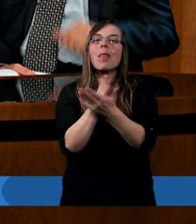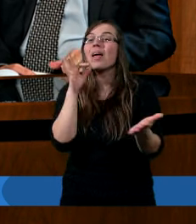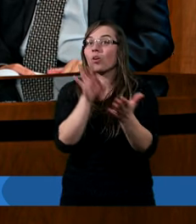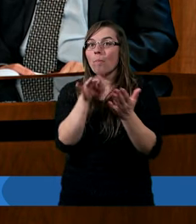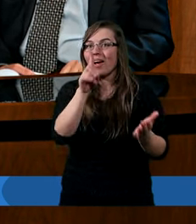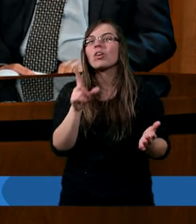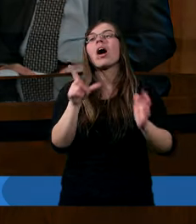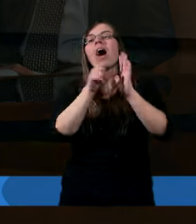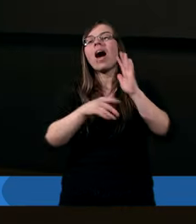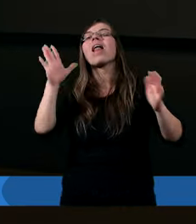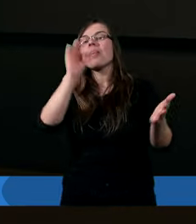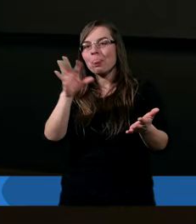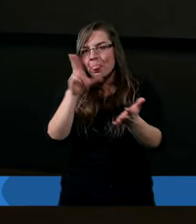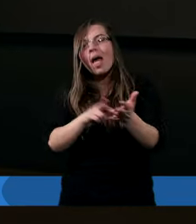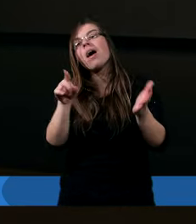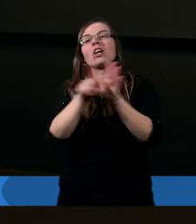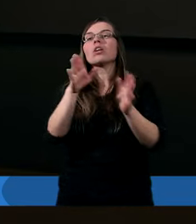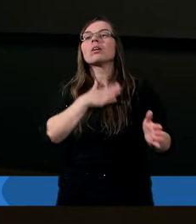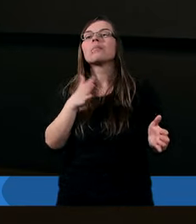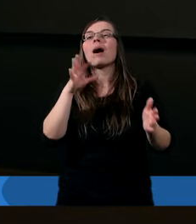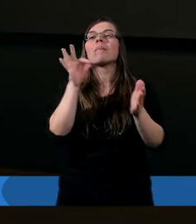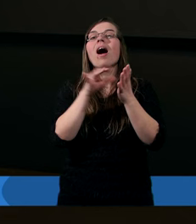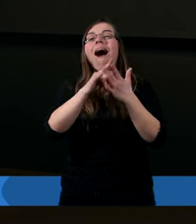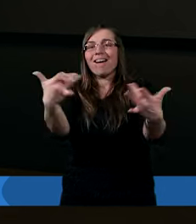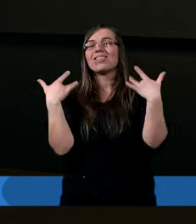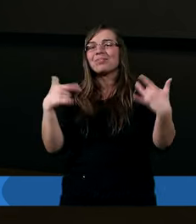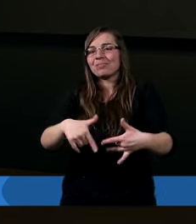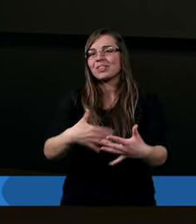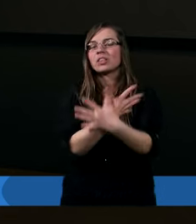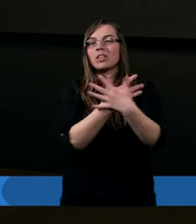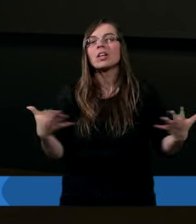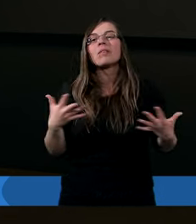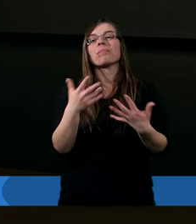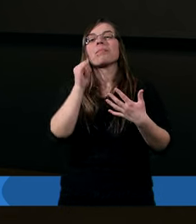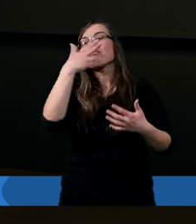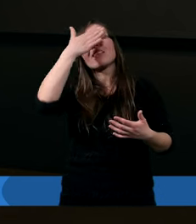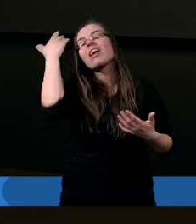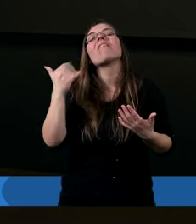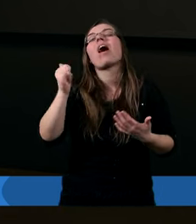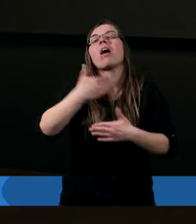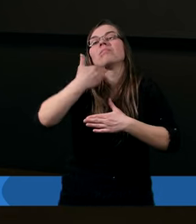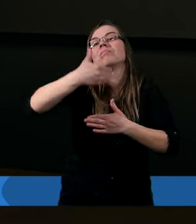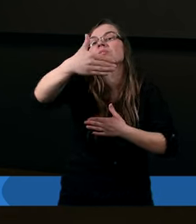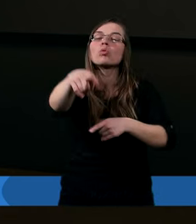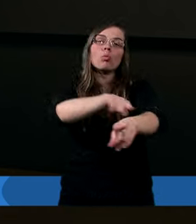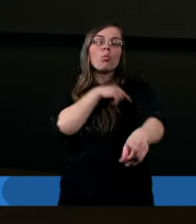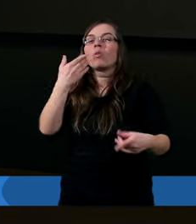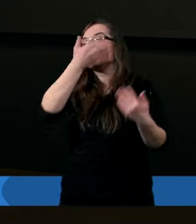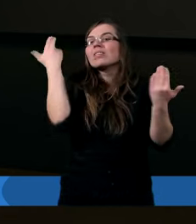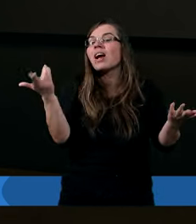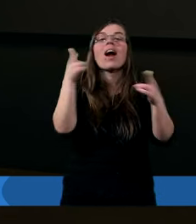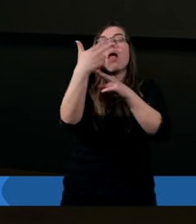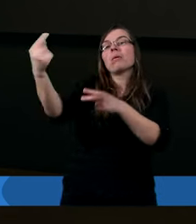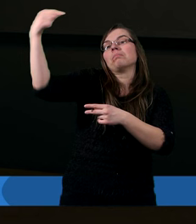pewność. No bo mamy pewność, ale żyjemy na tej ziemi. Nikt nie wie z nas, jak długo jeszcze. Nie wiemy,